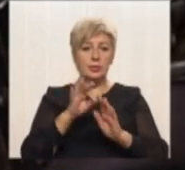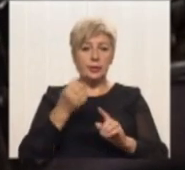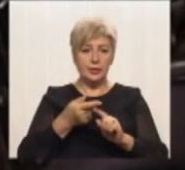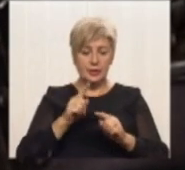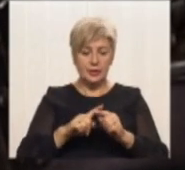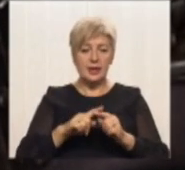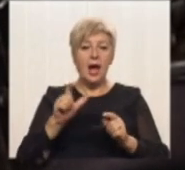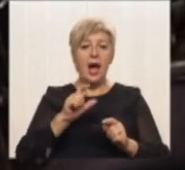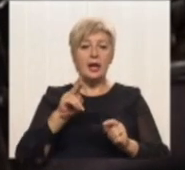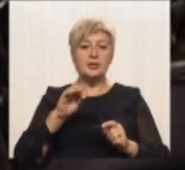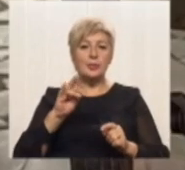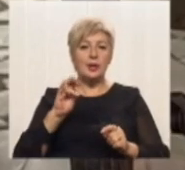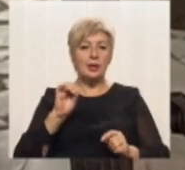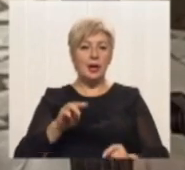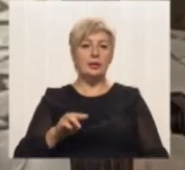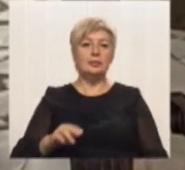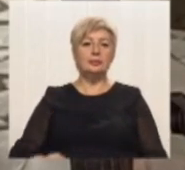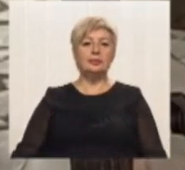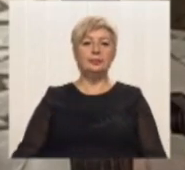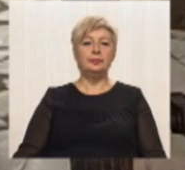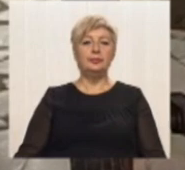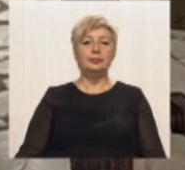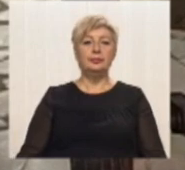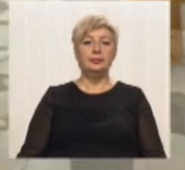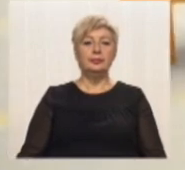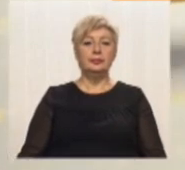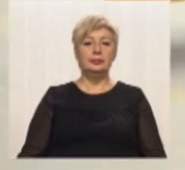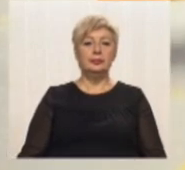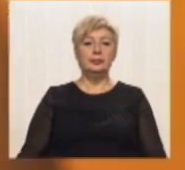Тетяна Миргородська, Валерій Циркун – новини для 51-го.